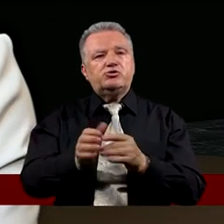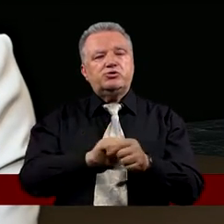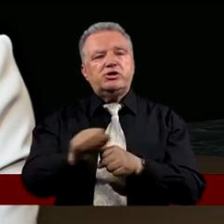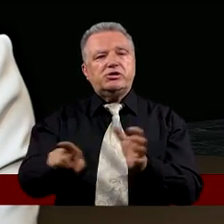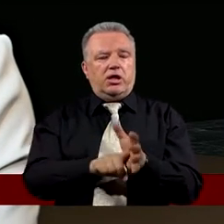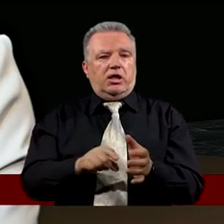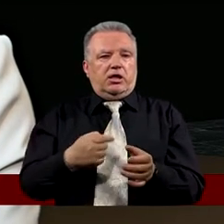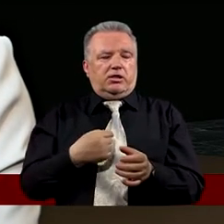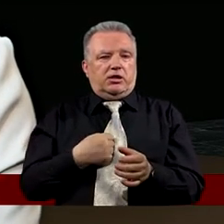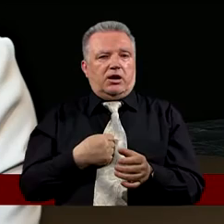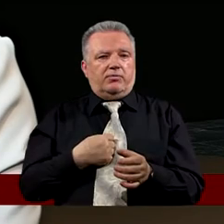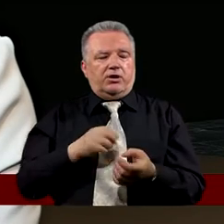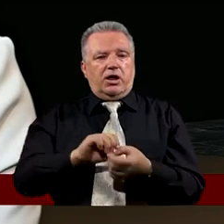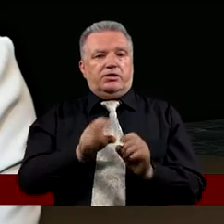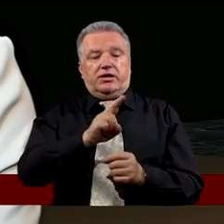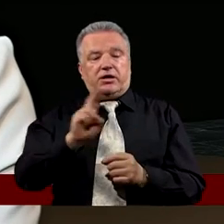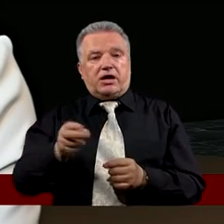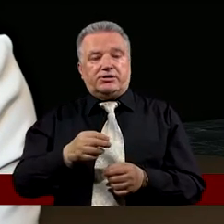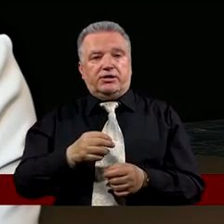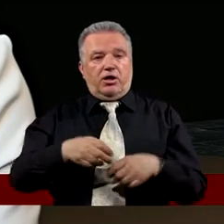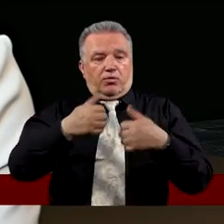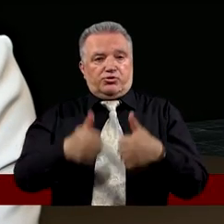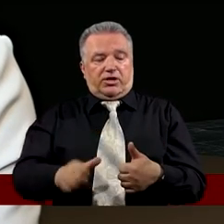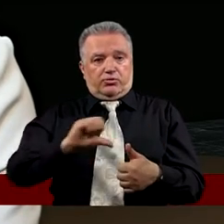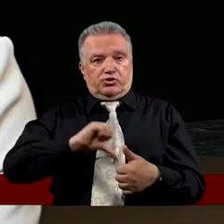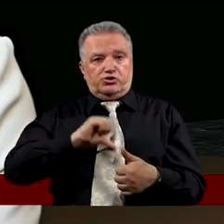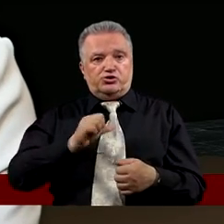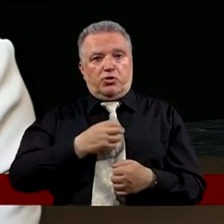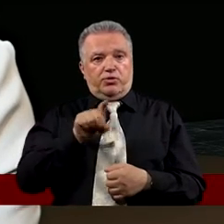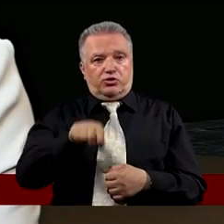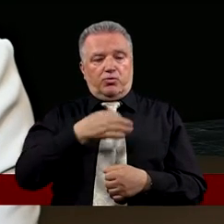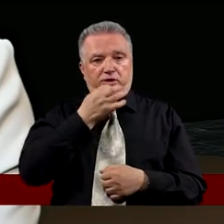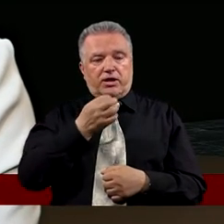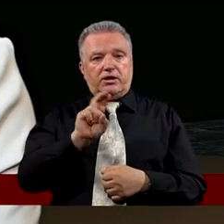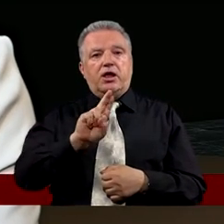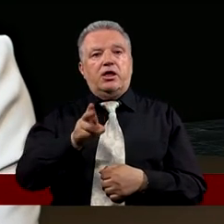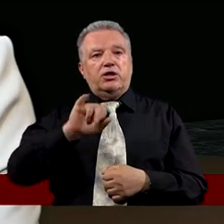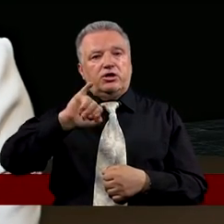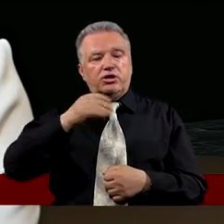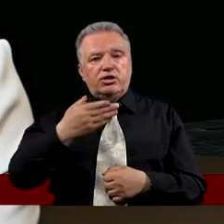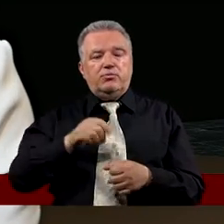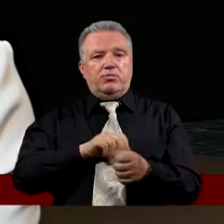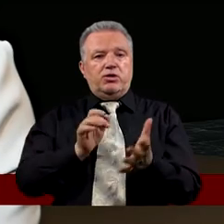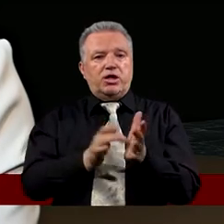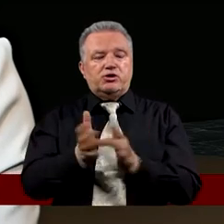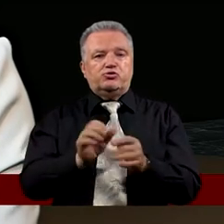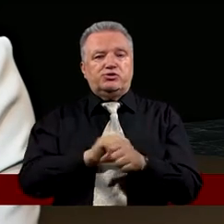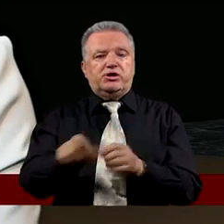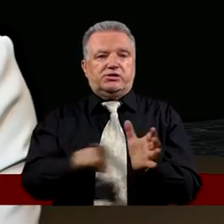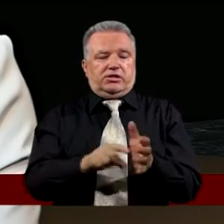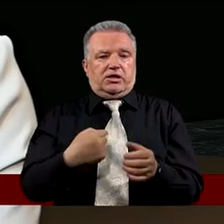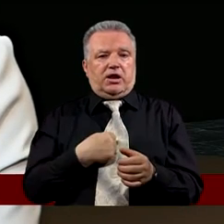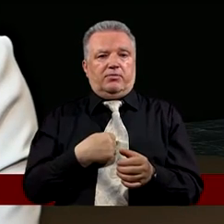kiedy każdy z nas Zada sobie to pytanie Kim Jezus jest w naszym życiu? Czy On jest dla mnie ważny?